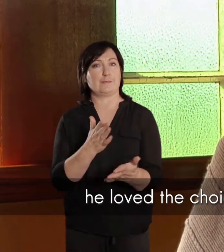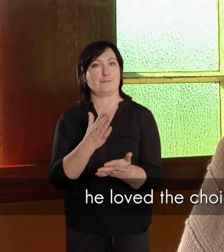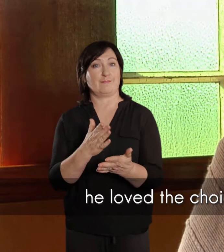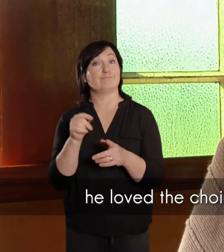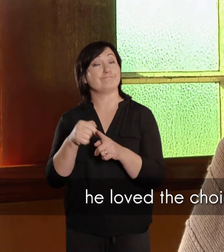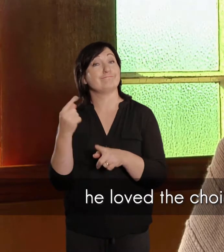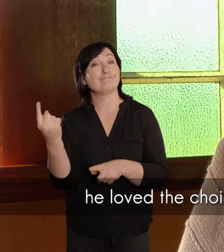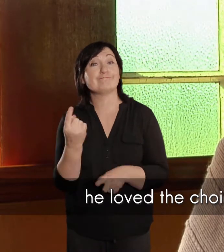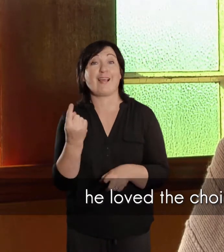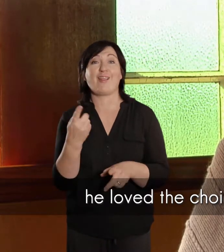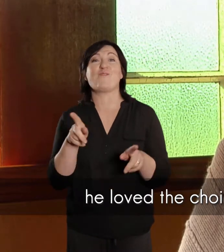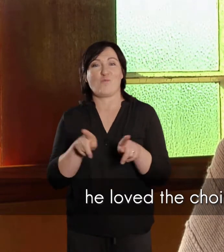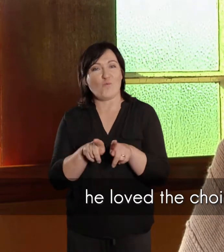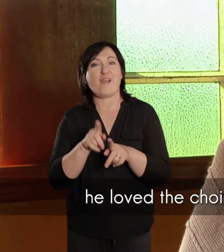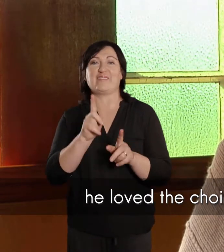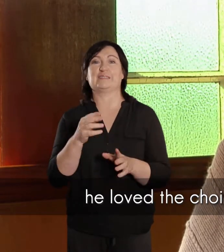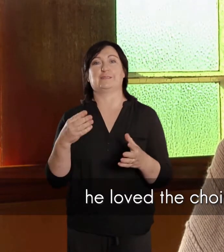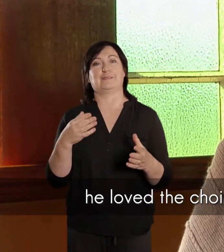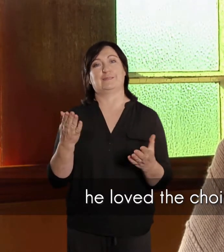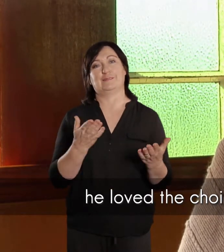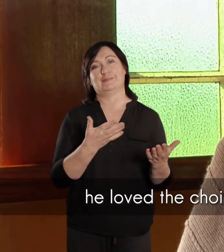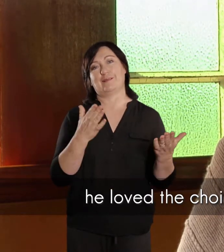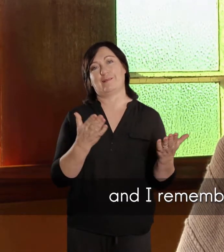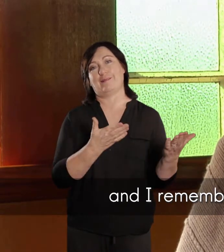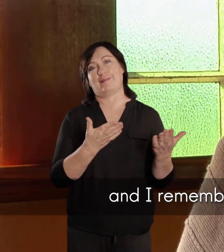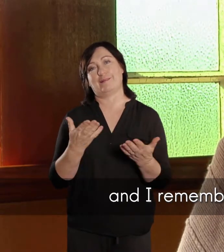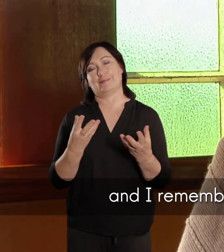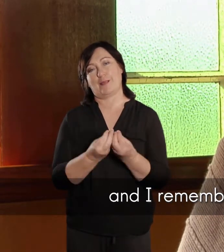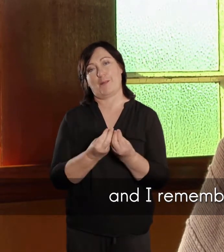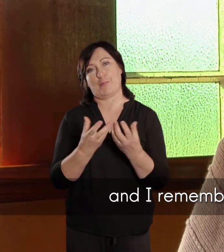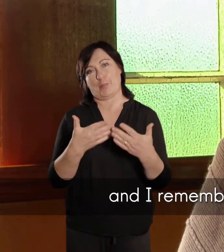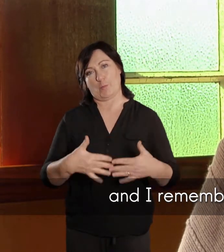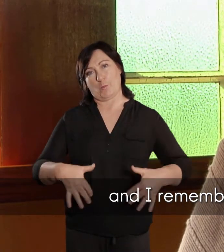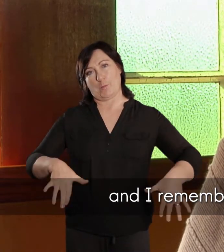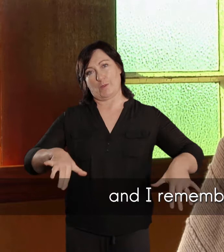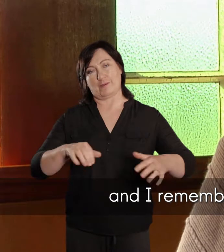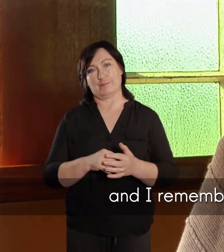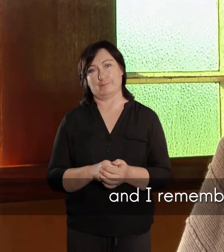hy het self ook een tijd in koer gesing en hy kan onthou een